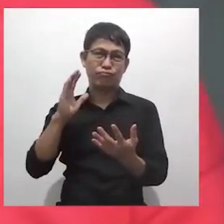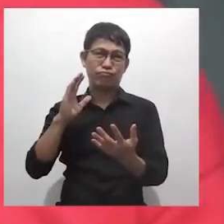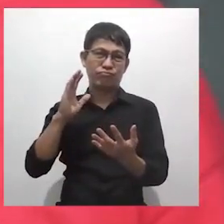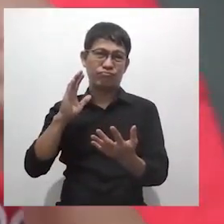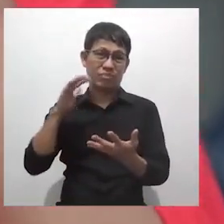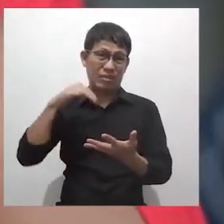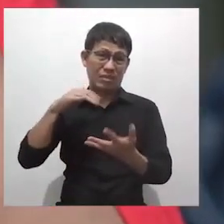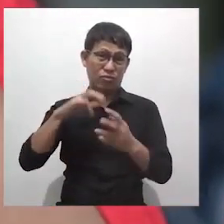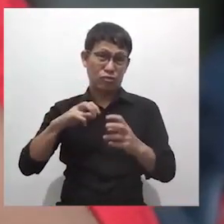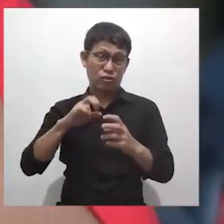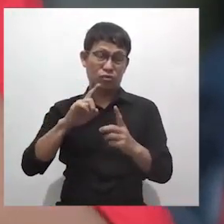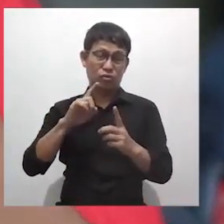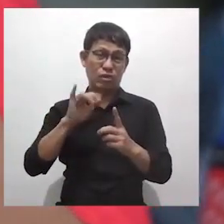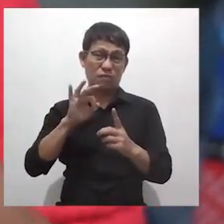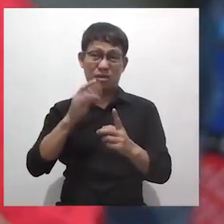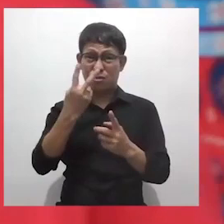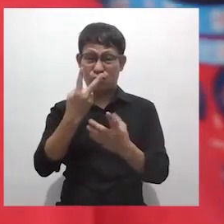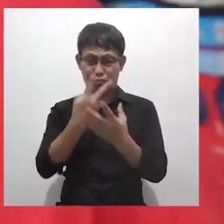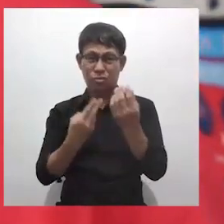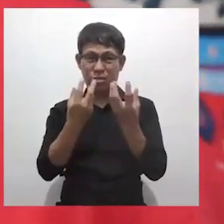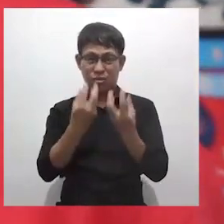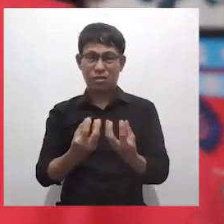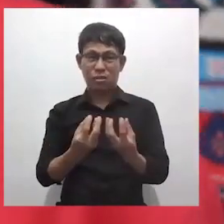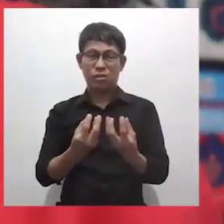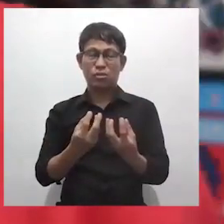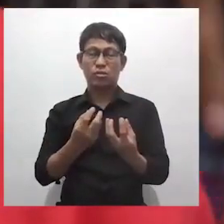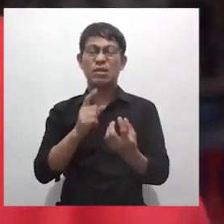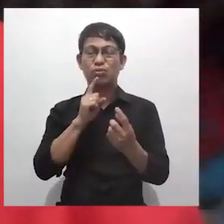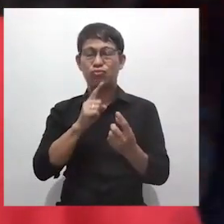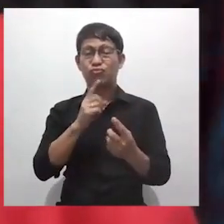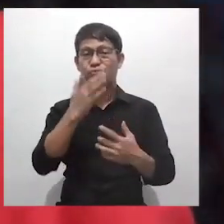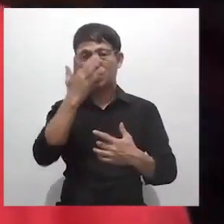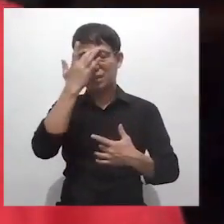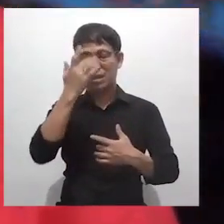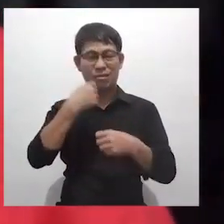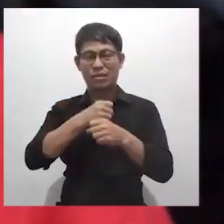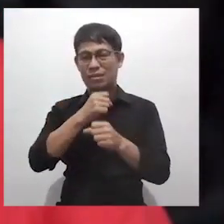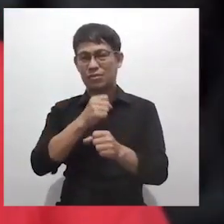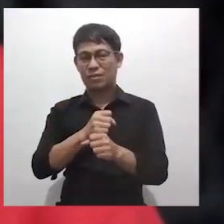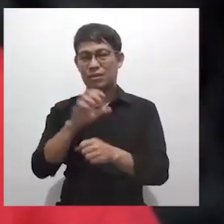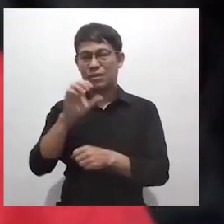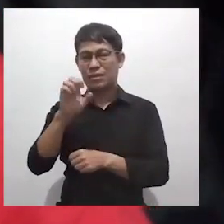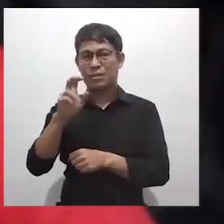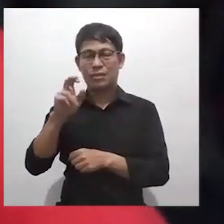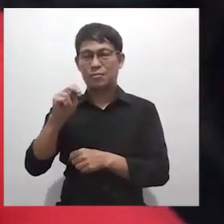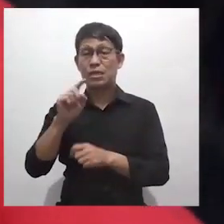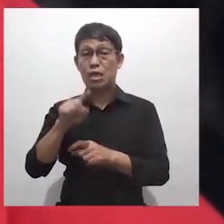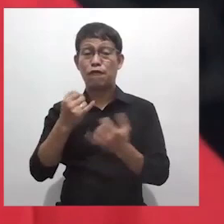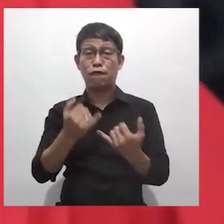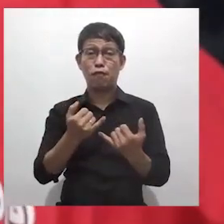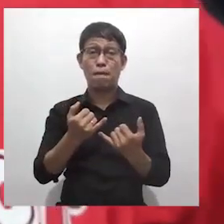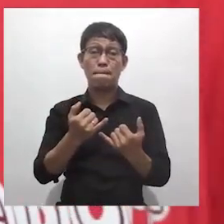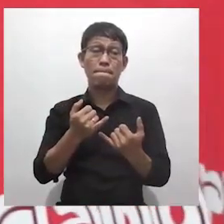dalawang hindi bumaba, eh may problema po talagang, may hirap ang makabuo yung bata. Kung gagawin